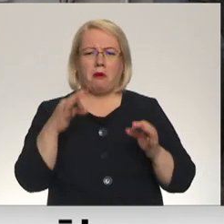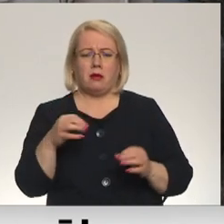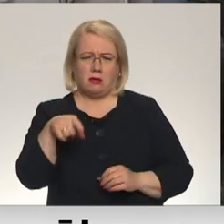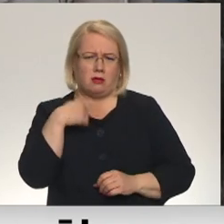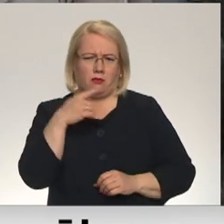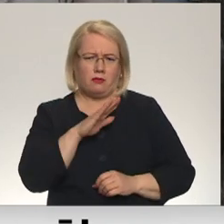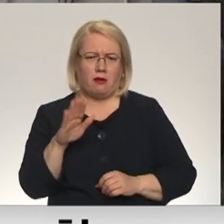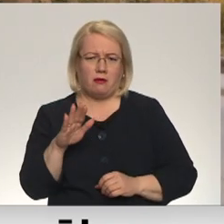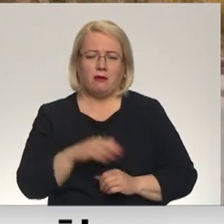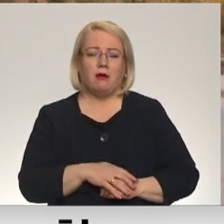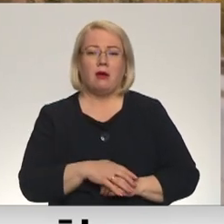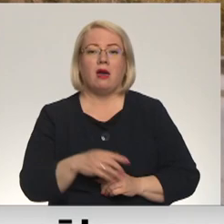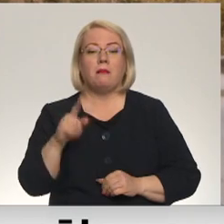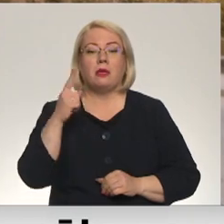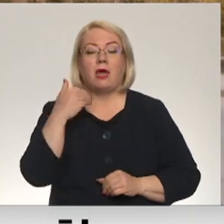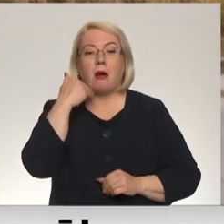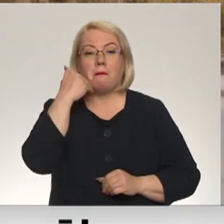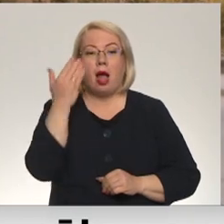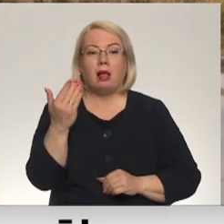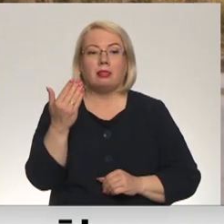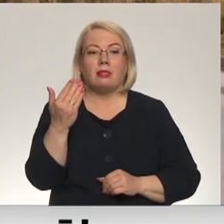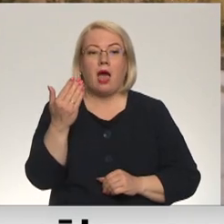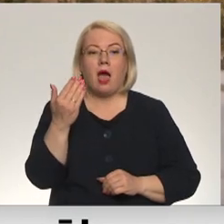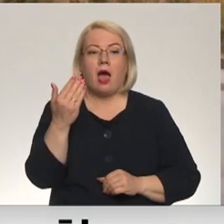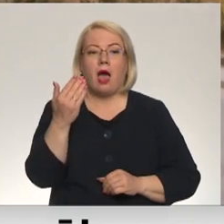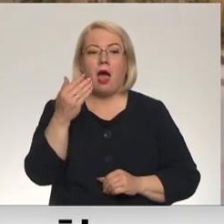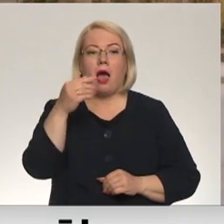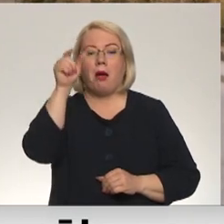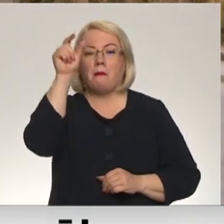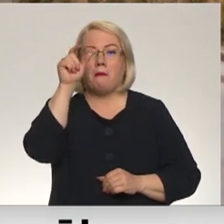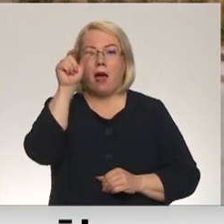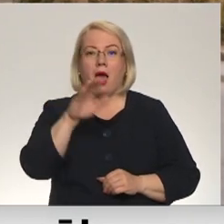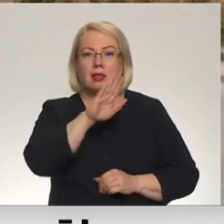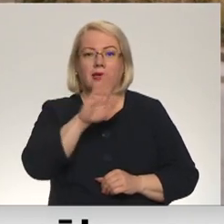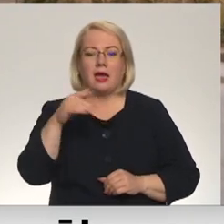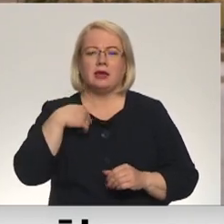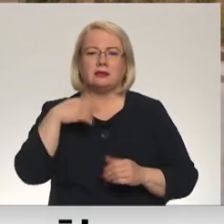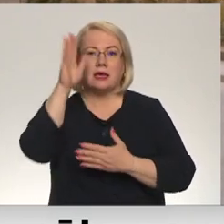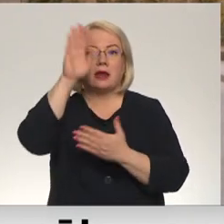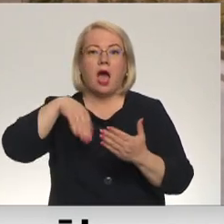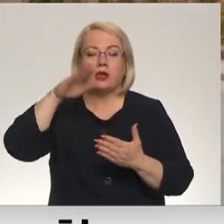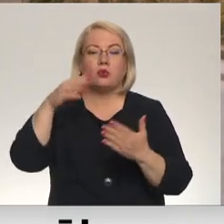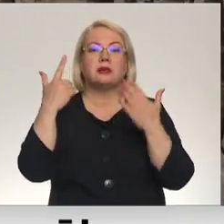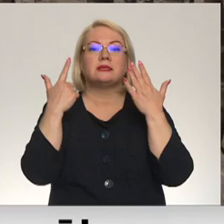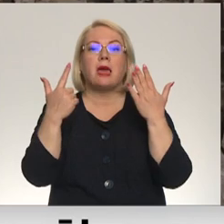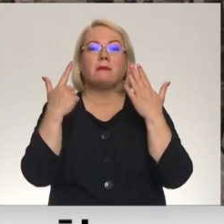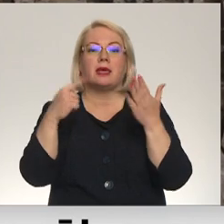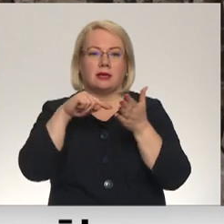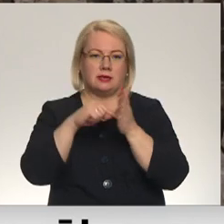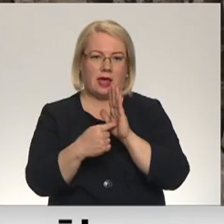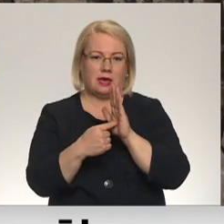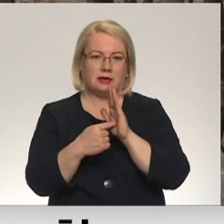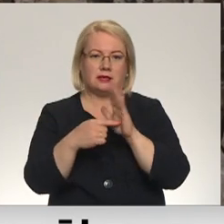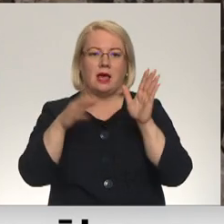Piemēram, šito te balto maliņu es krāsoju nepārspīlei kādu septiņas reizi, lai